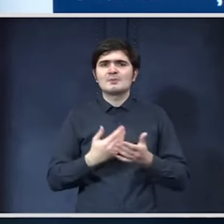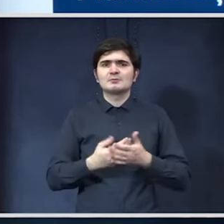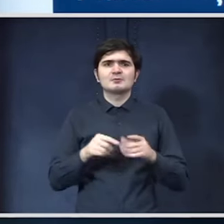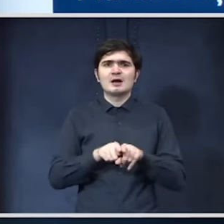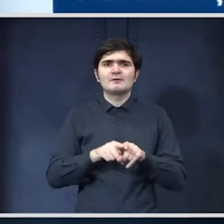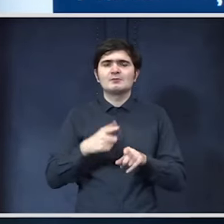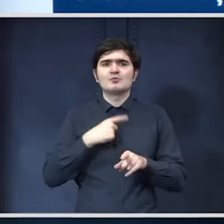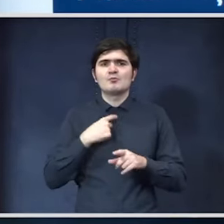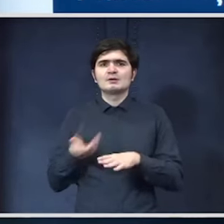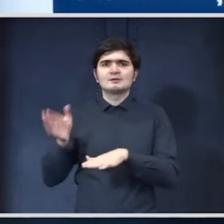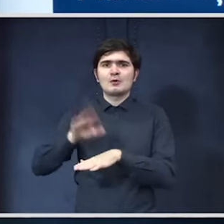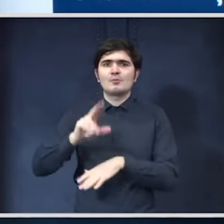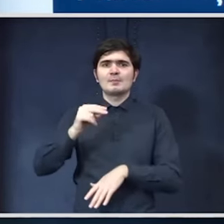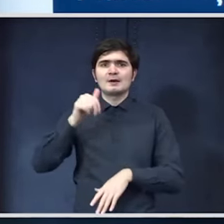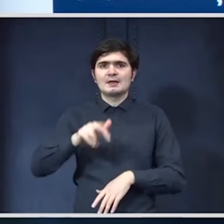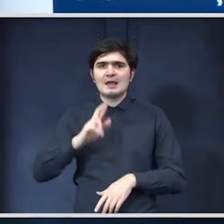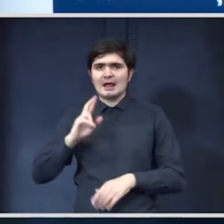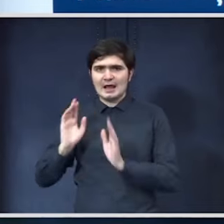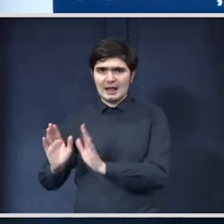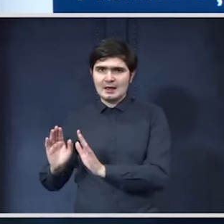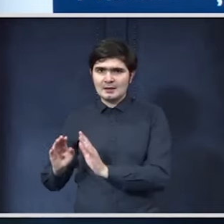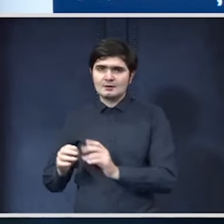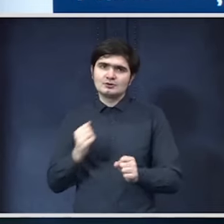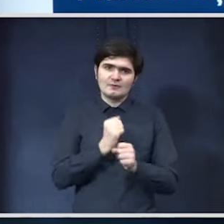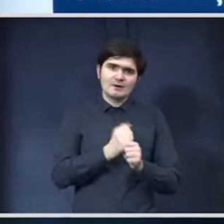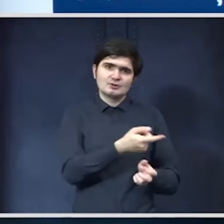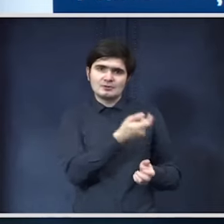putea să fie acoperit din Planul Național de Redresare și Reziliență